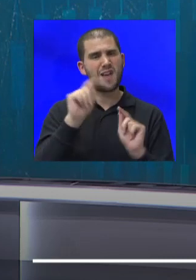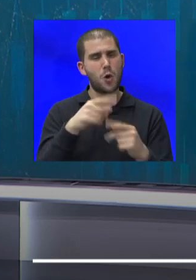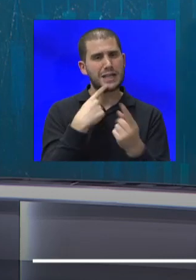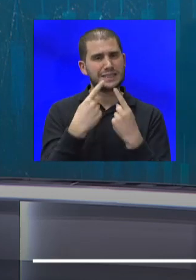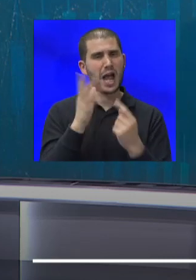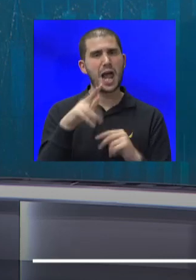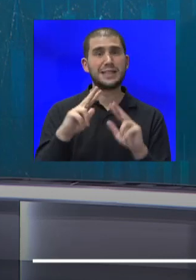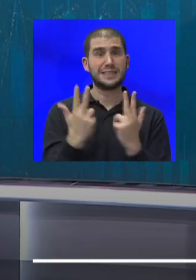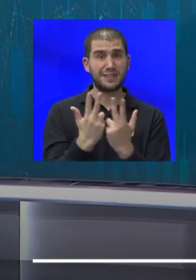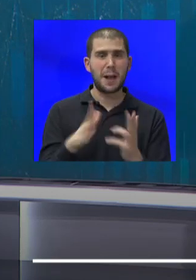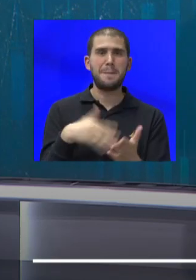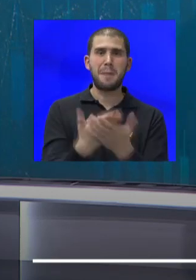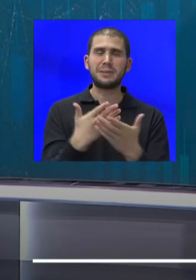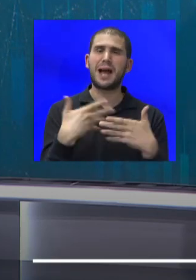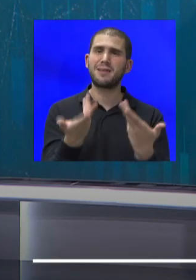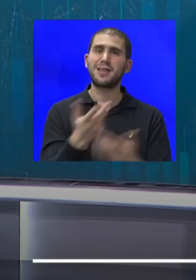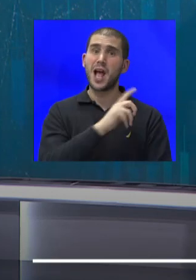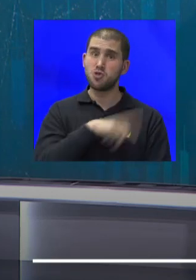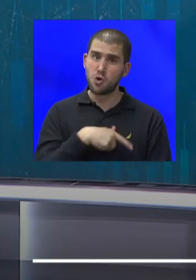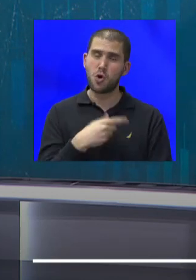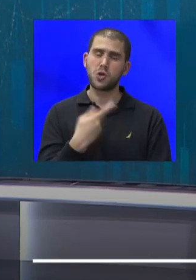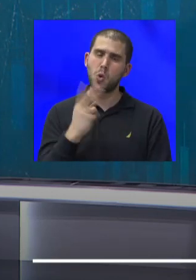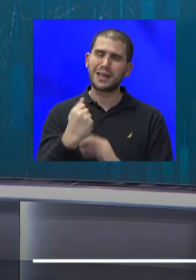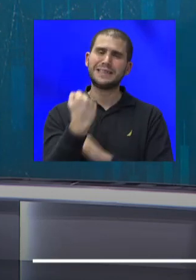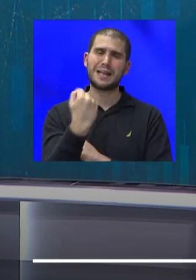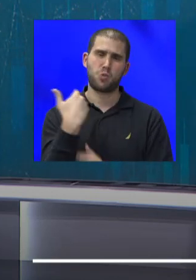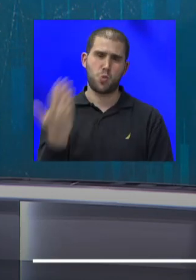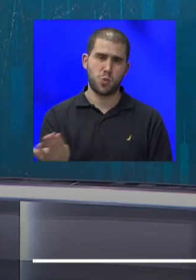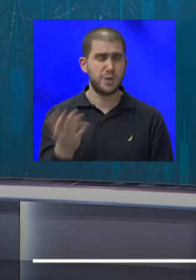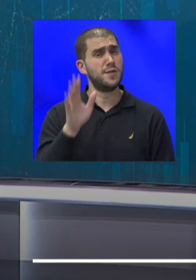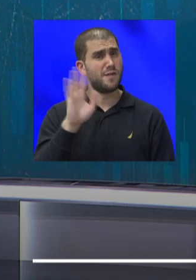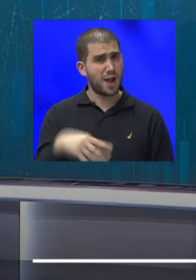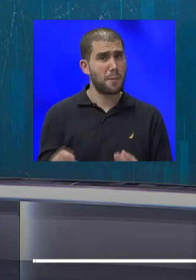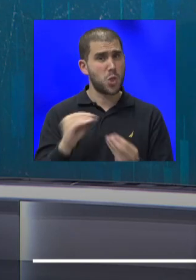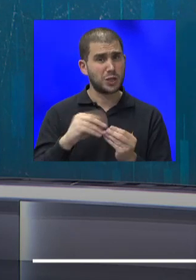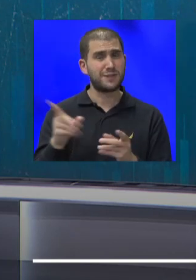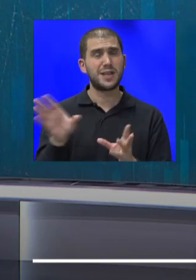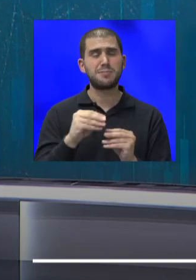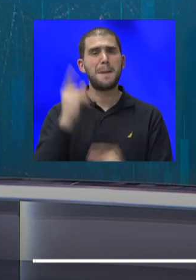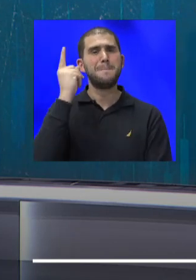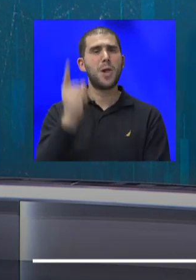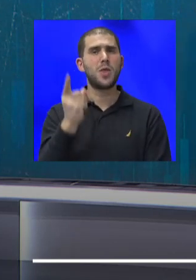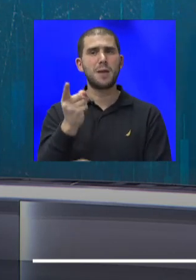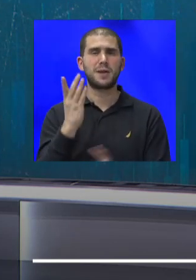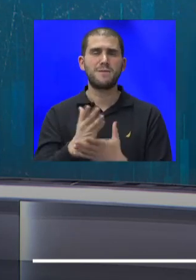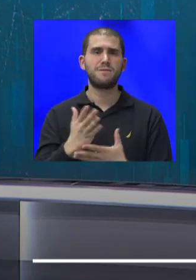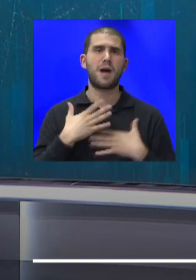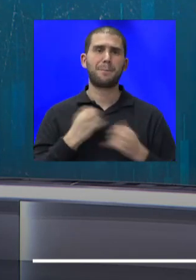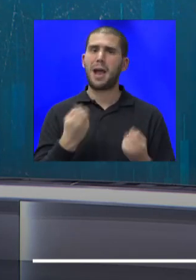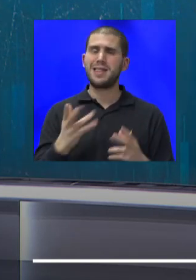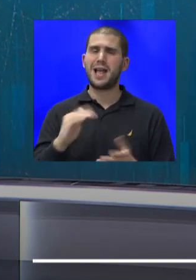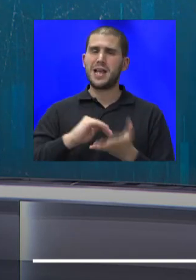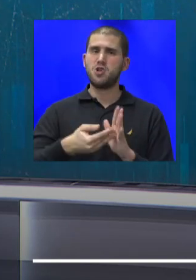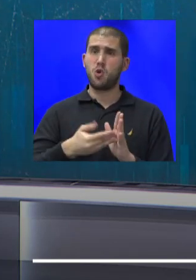לתת לרשויות הרבה יותר סמכויות. וגם נהיה עם המלונאים שכבר לא מחכים לאישור לפתוח, והעבירו את העסק שלהם